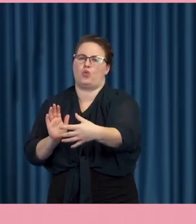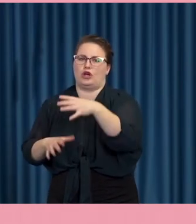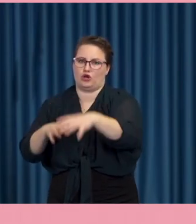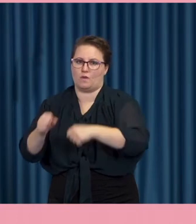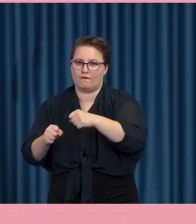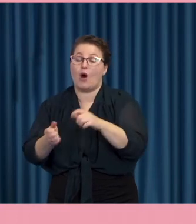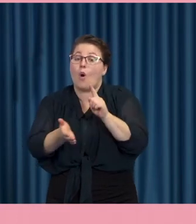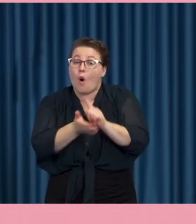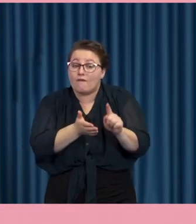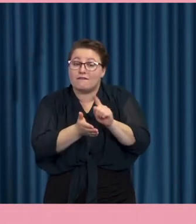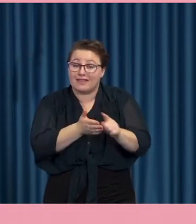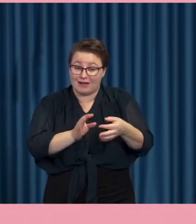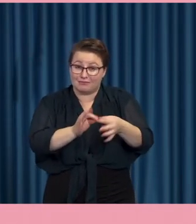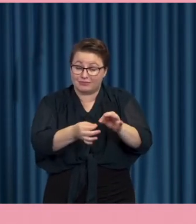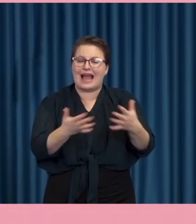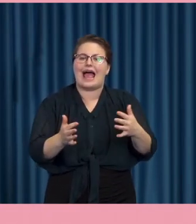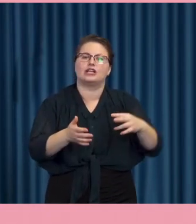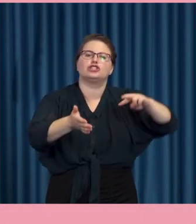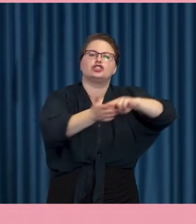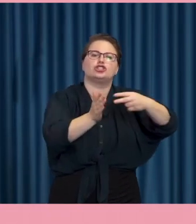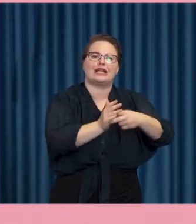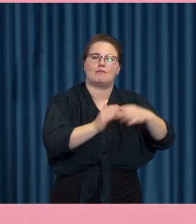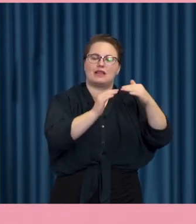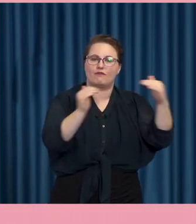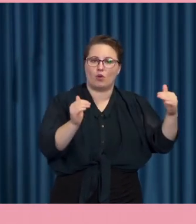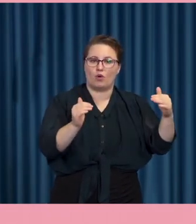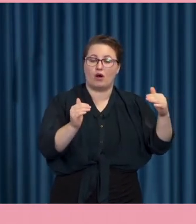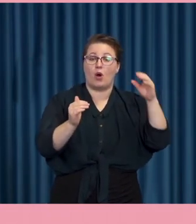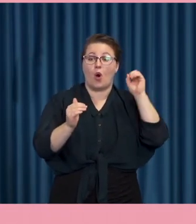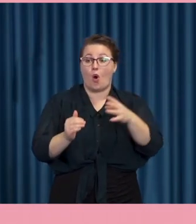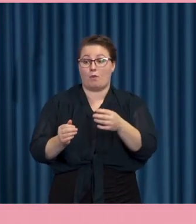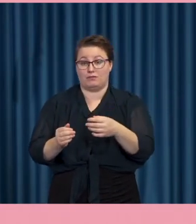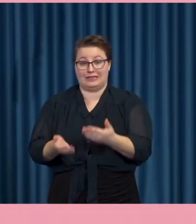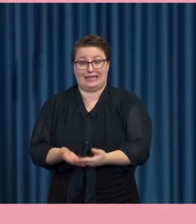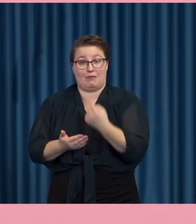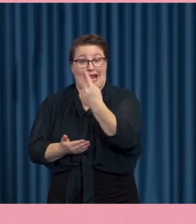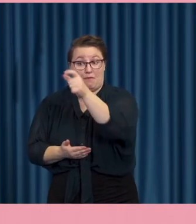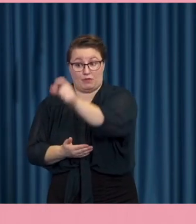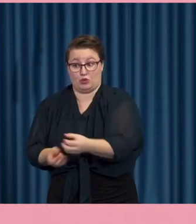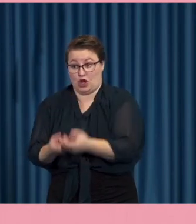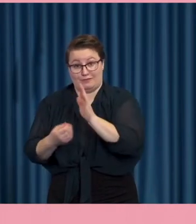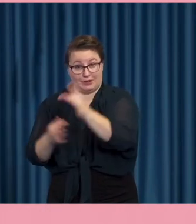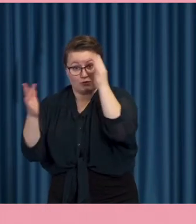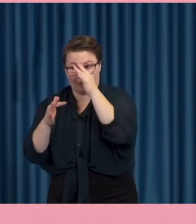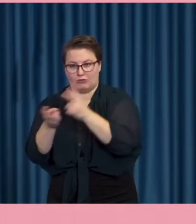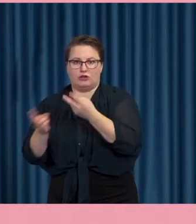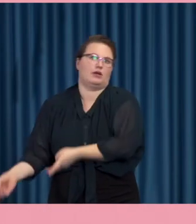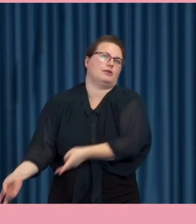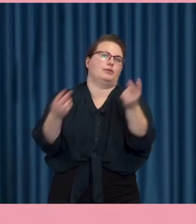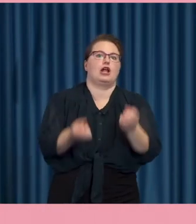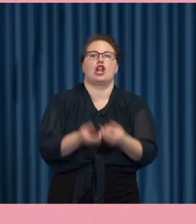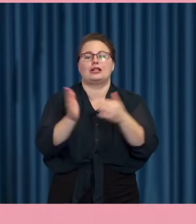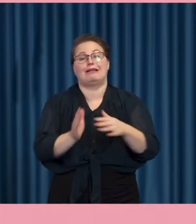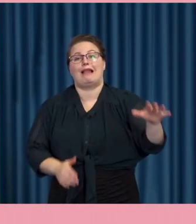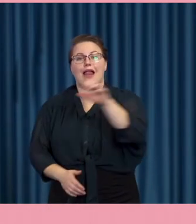systemnivå. Löser man det för en så löser man det för alla. därför så vill jag slå ett slag för att intervjua